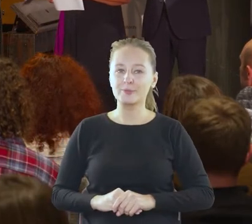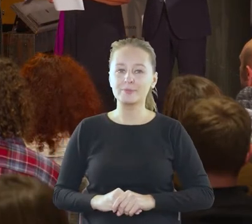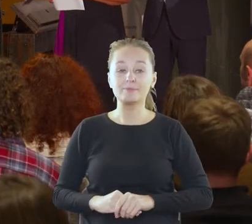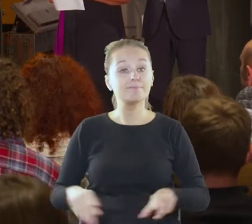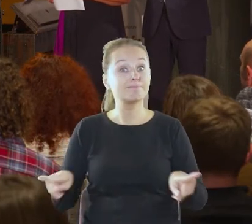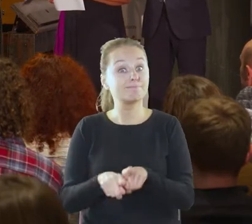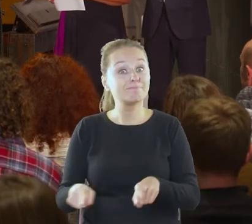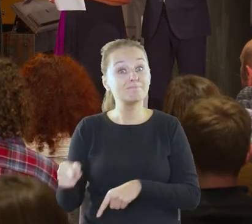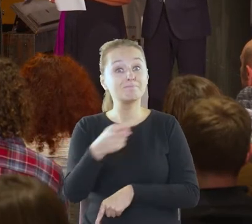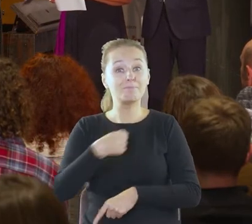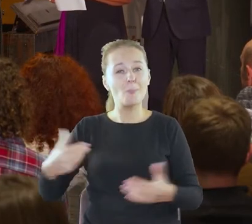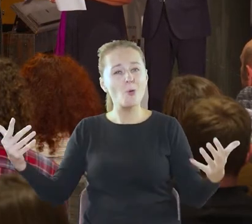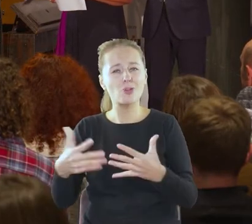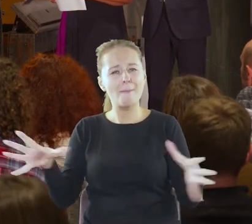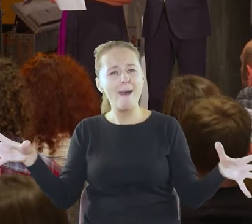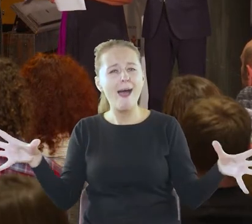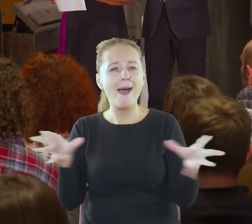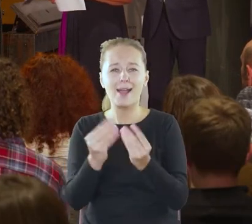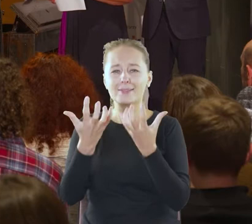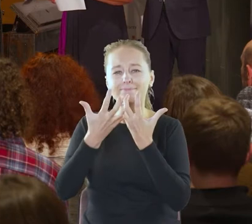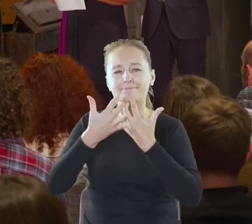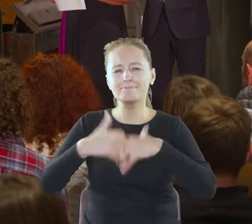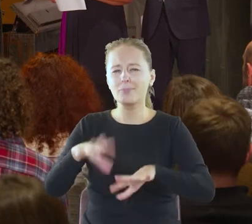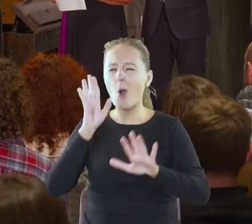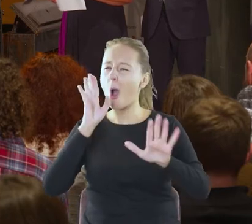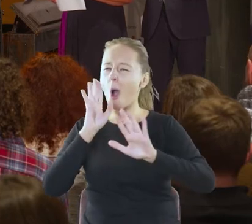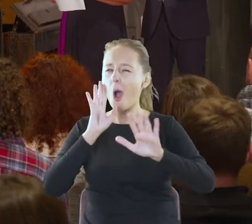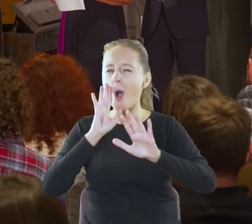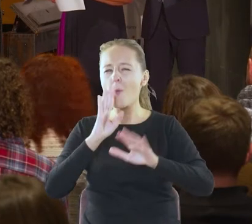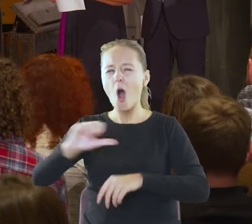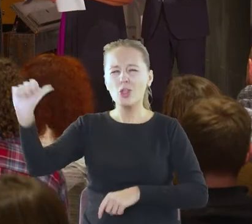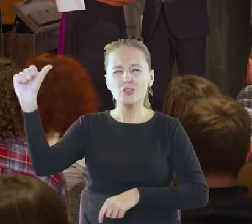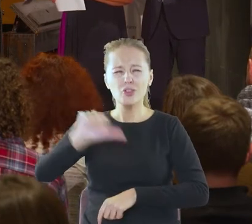zintegrować się razem z prawie 1500